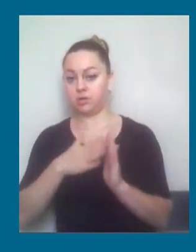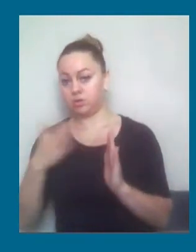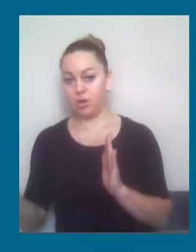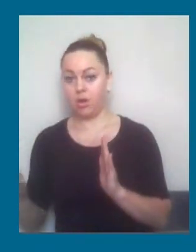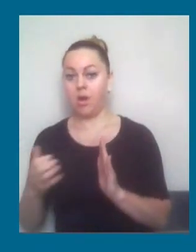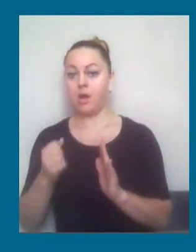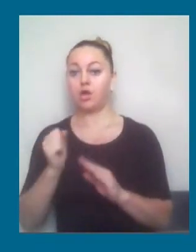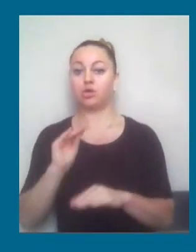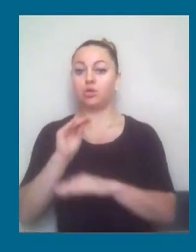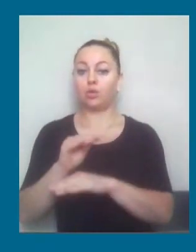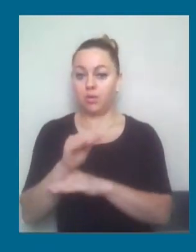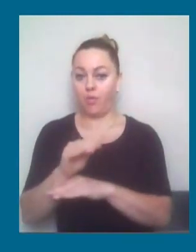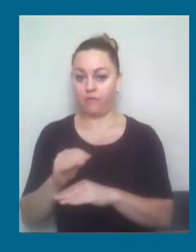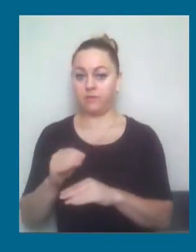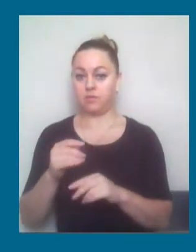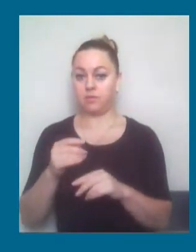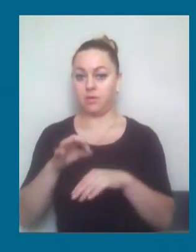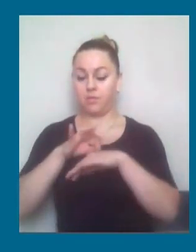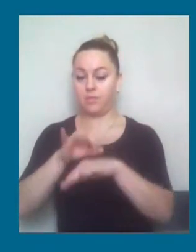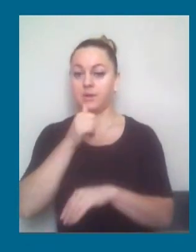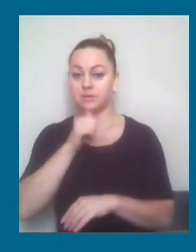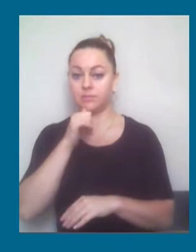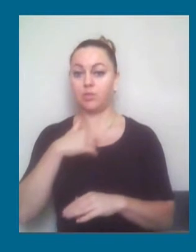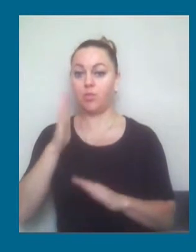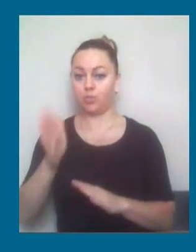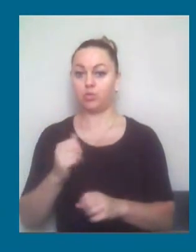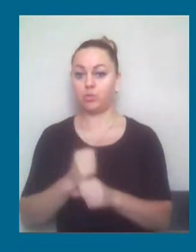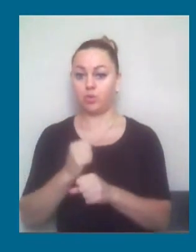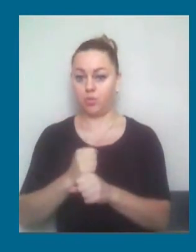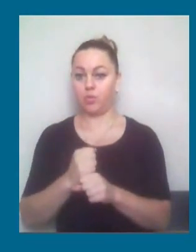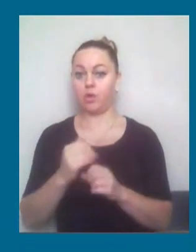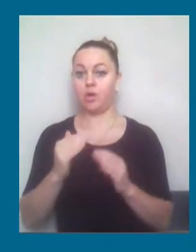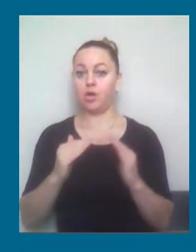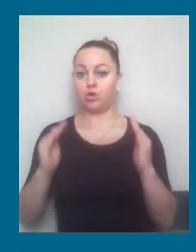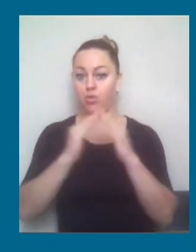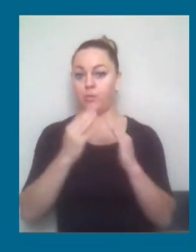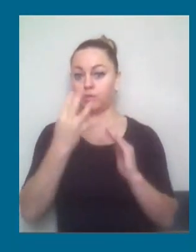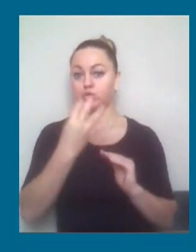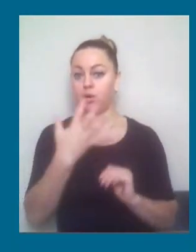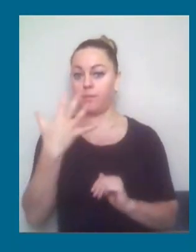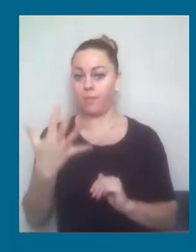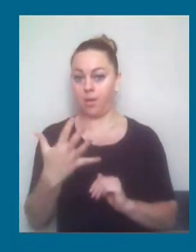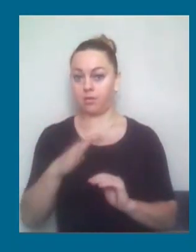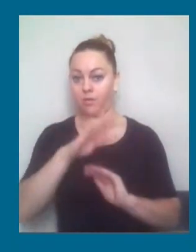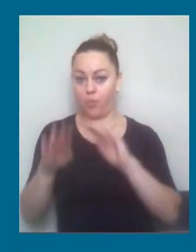дослідження ми будемо проводити ще з боку будинку самого 45-го, безпосереднього сподвалу.